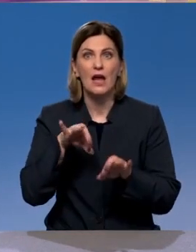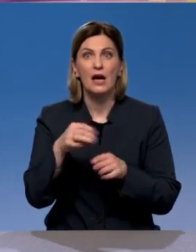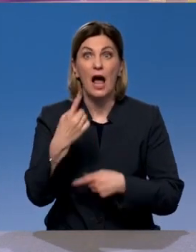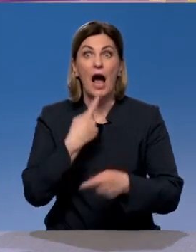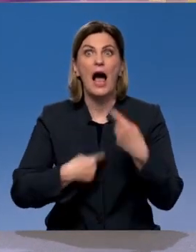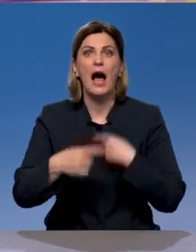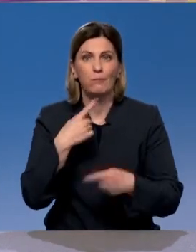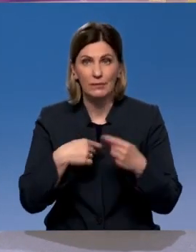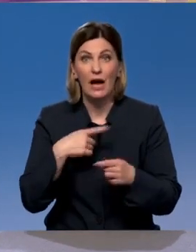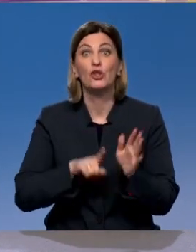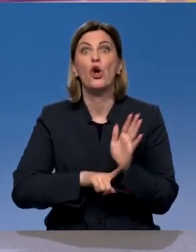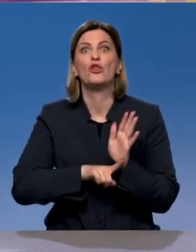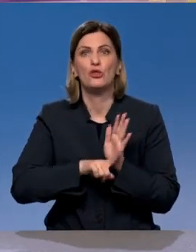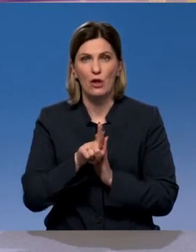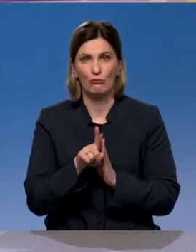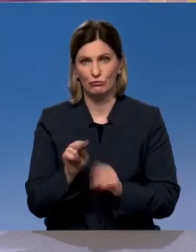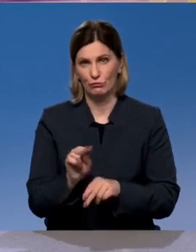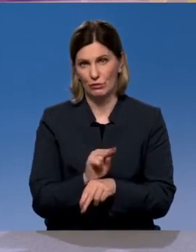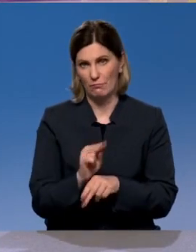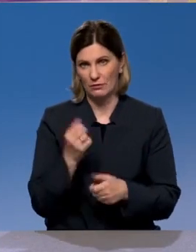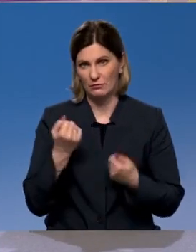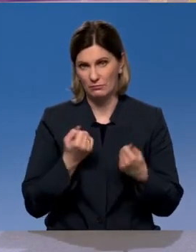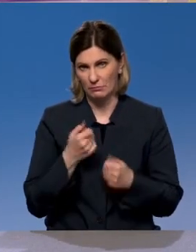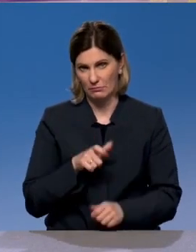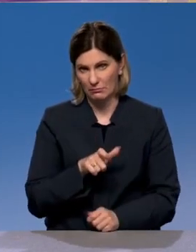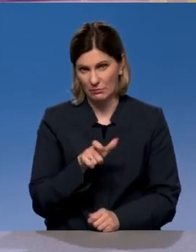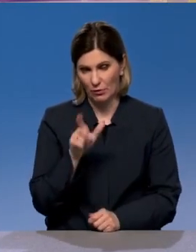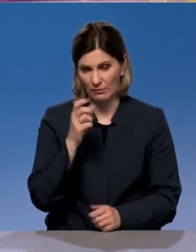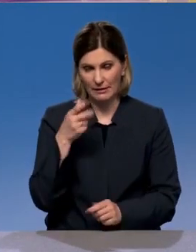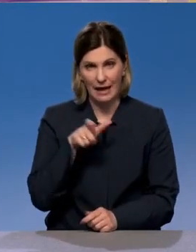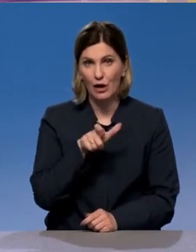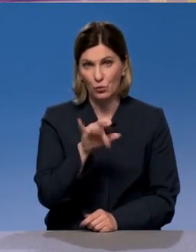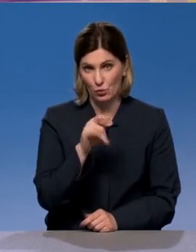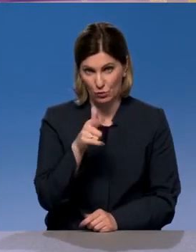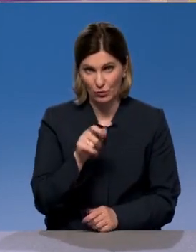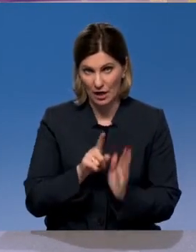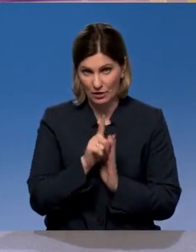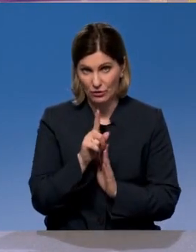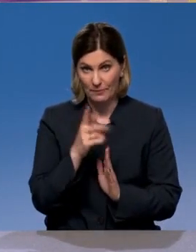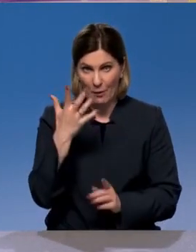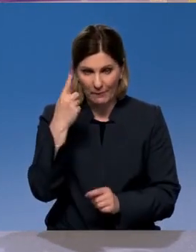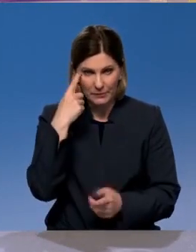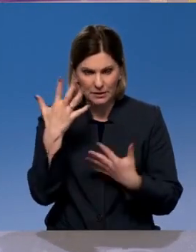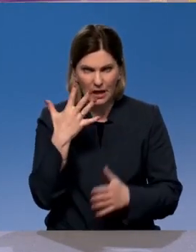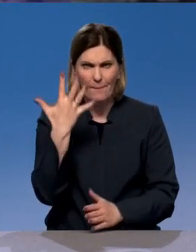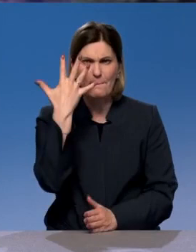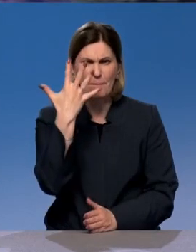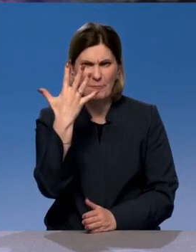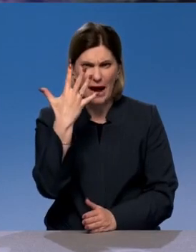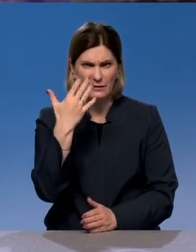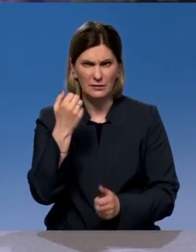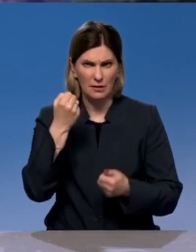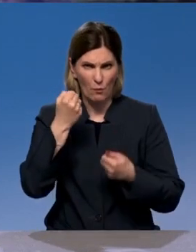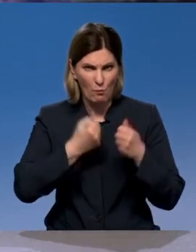ямочно, но стали ремонтировать. Ну, вот себе представить ситуацию, вот, в принципе, пять автомобилей, которые все получили